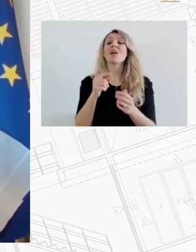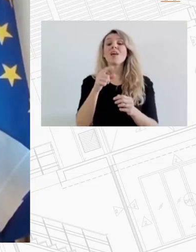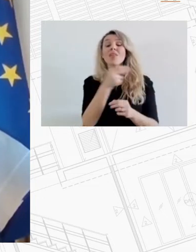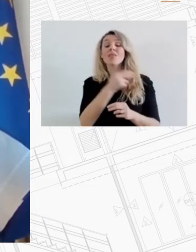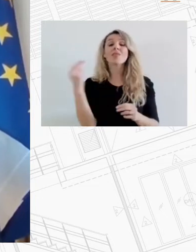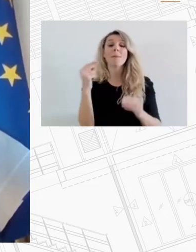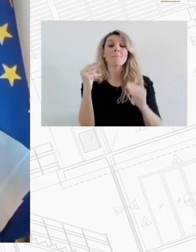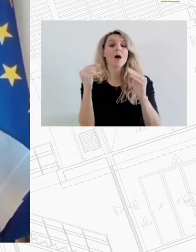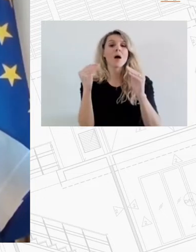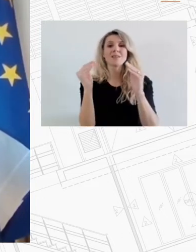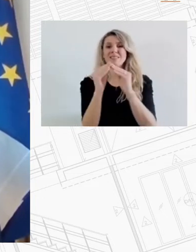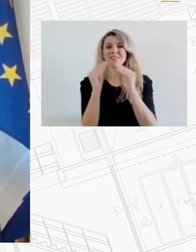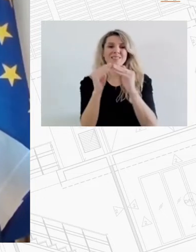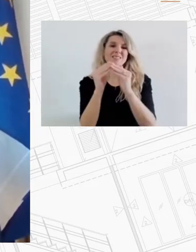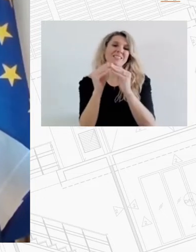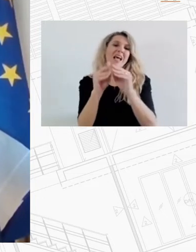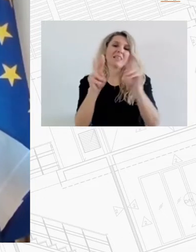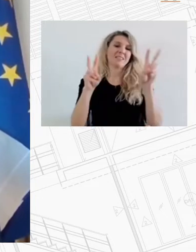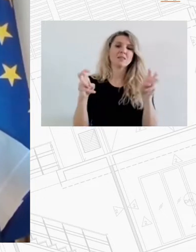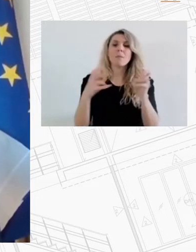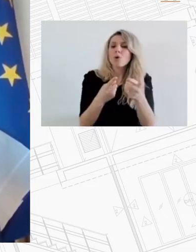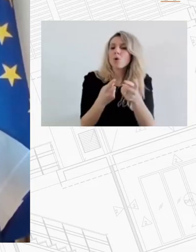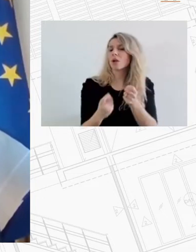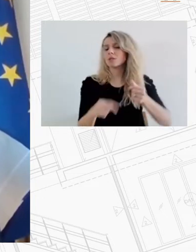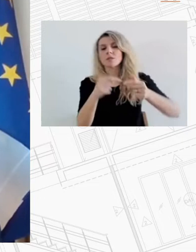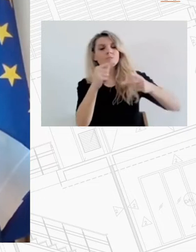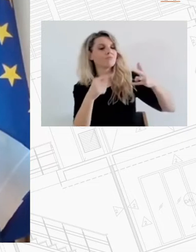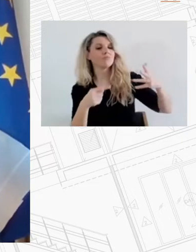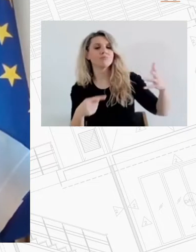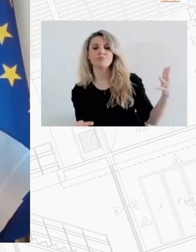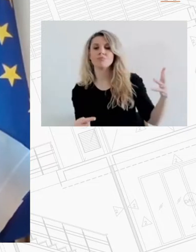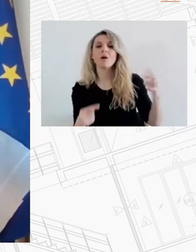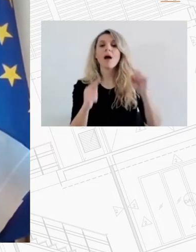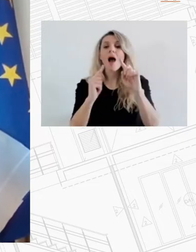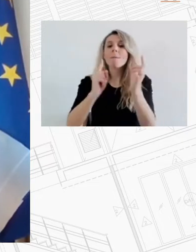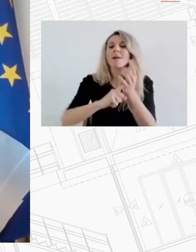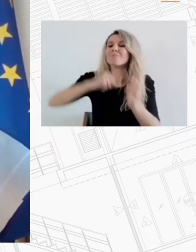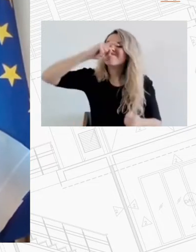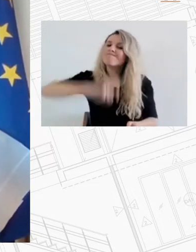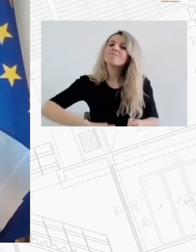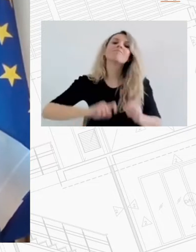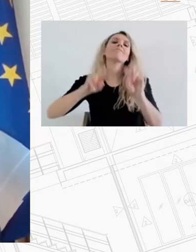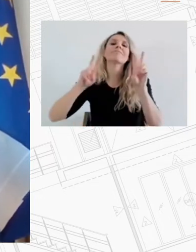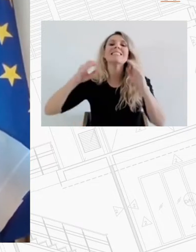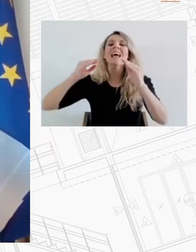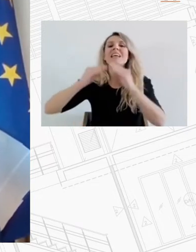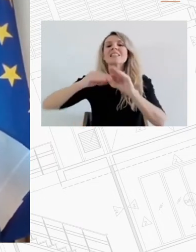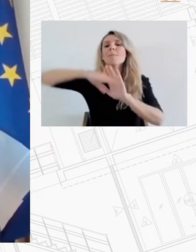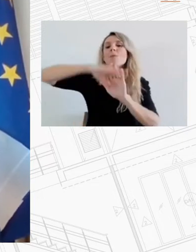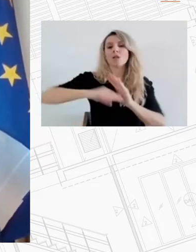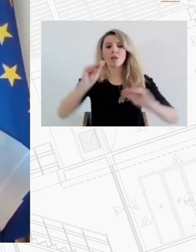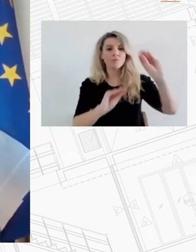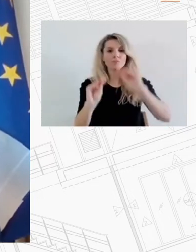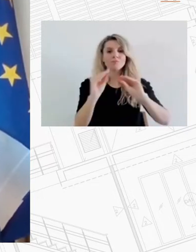στέγασης είναι πολλές και σημαντικές προκύπτει η ανάγκη για ανάπτυξη στεγαστικής πολιτικής καταρχήν σε τοπικό